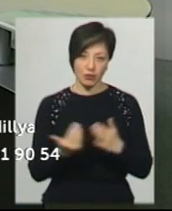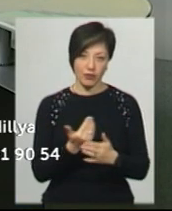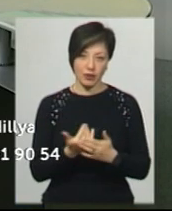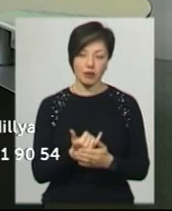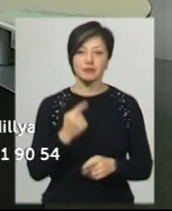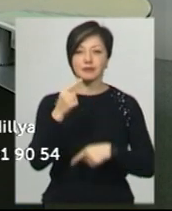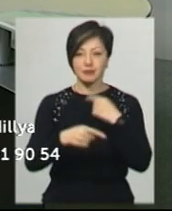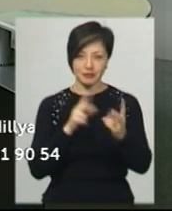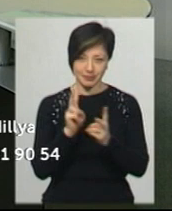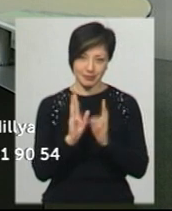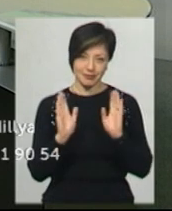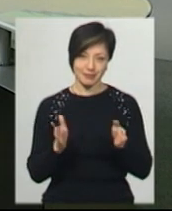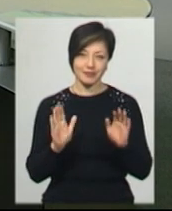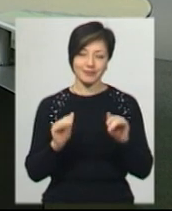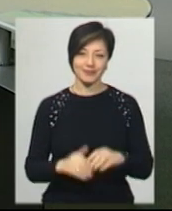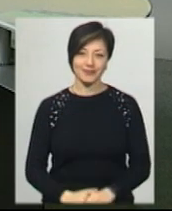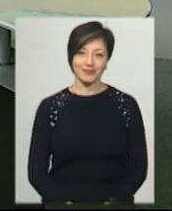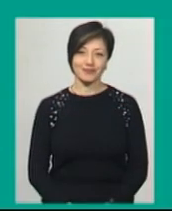годину. Побачимось о 20.30.